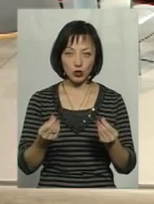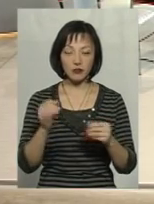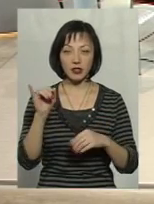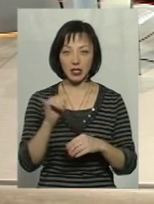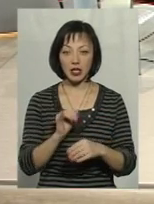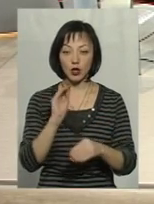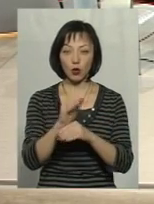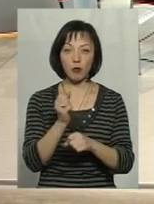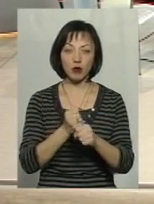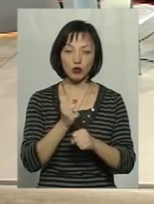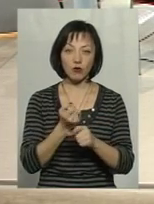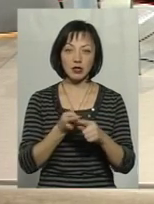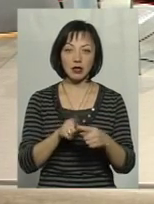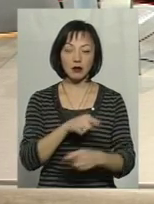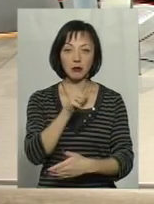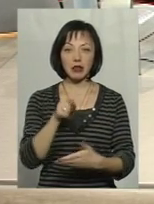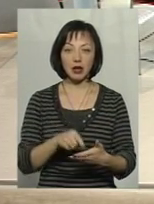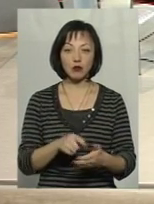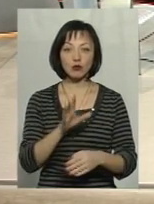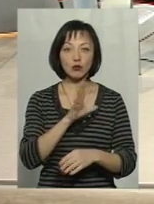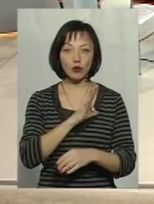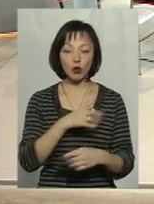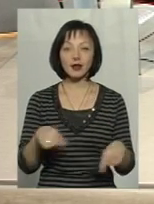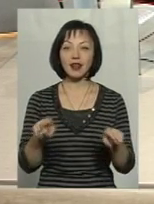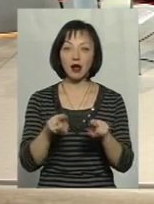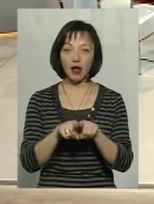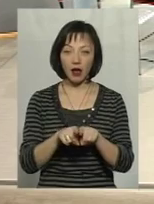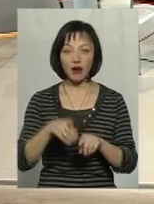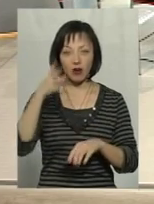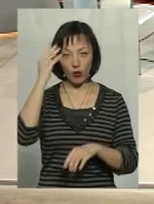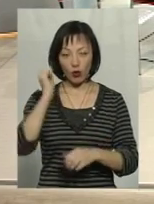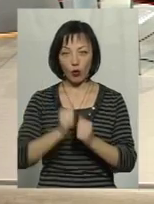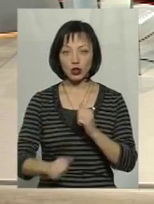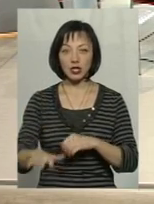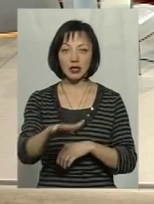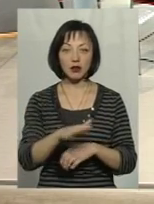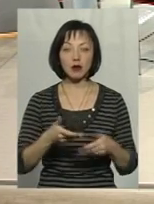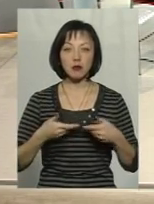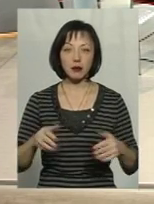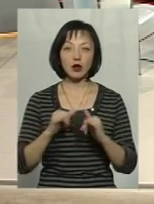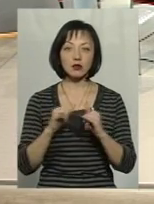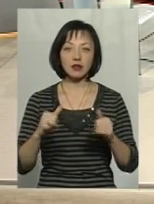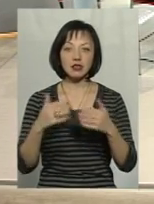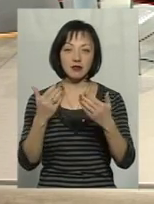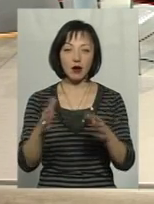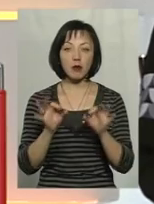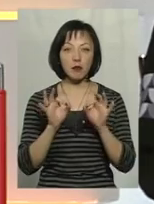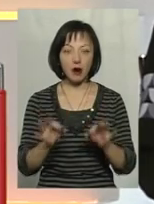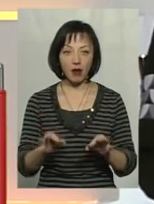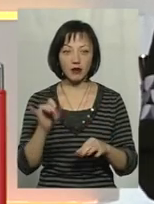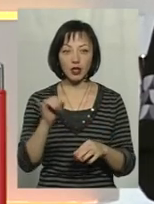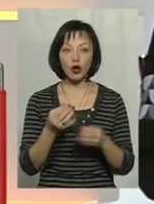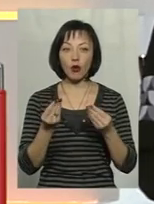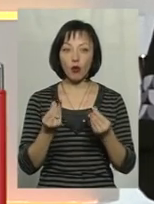і допрацьовувати дане питання. Щоб воно було таке, враховувалася кожна територія і ми розвивалися з вами правильно. І